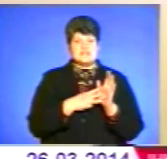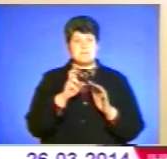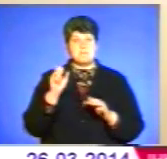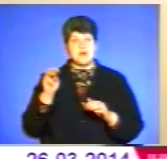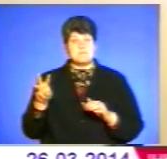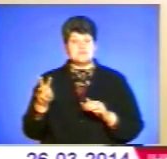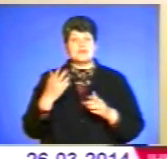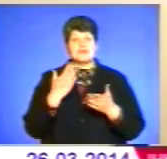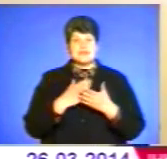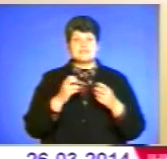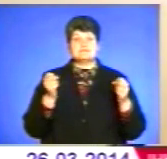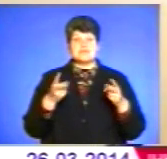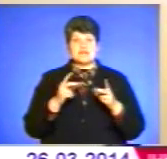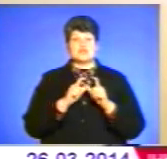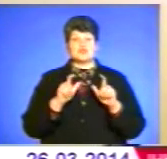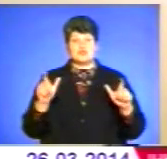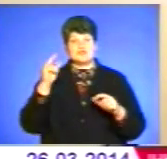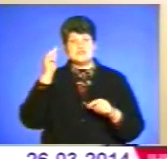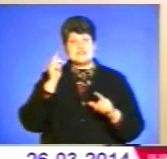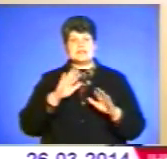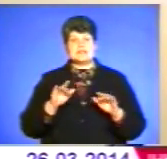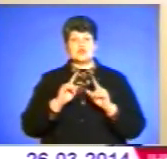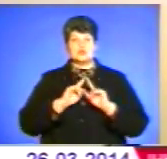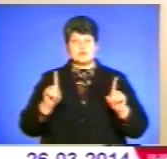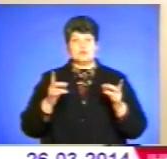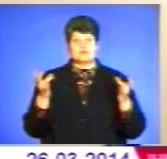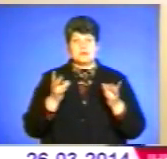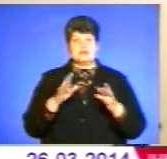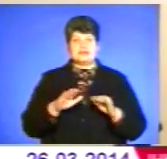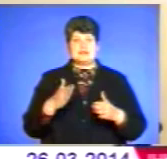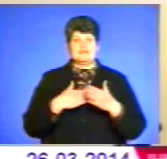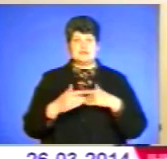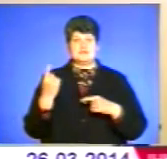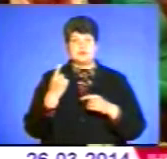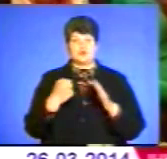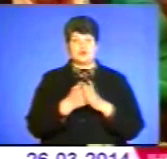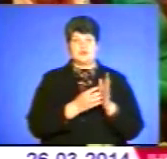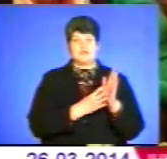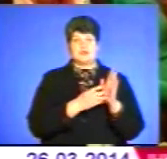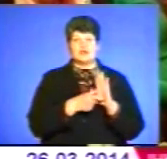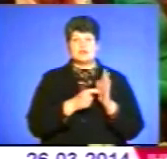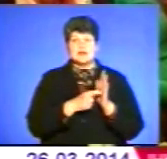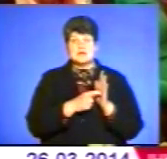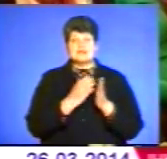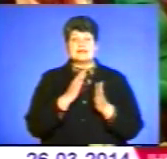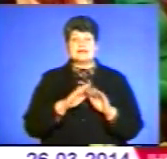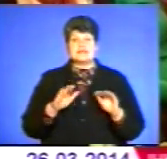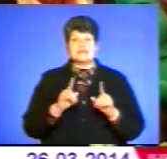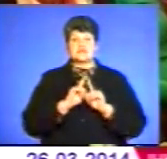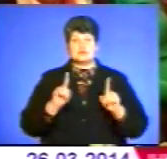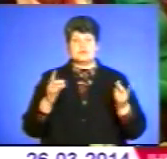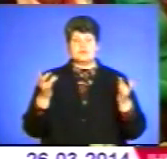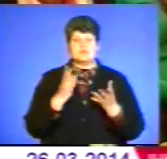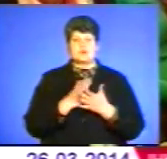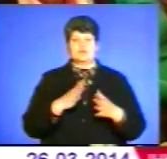в нас є спеціальна школа, де навчаються діти з особливими потребами, діти-інваліди від першого по дев'ятий класу. Дитина з особливими потребами має